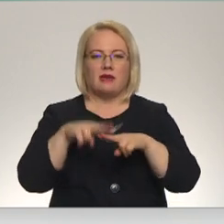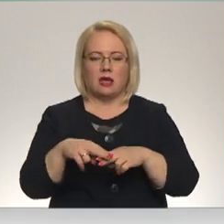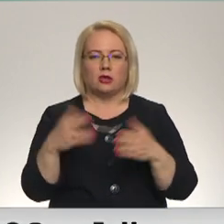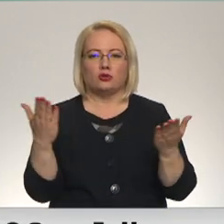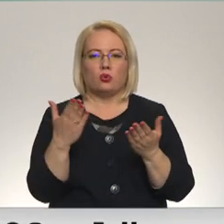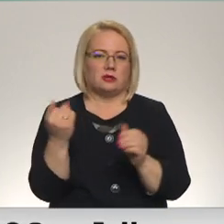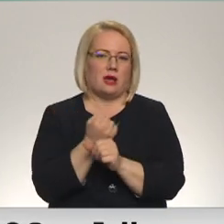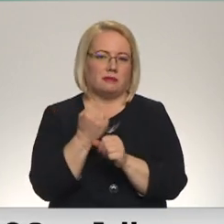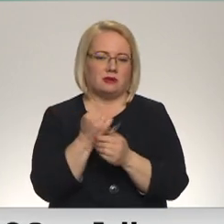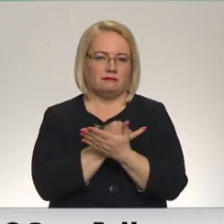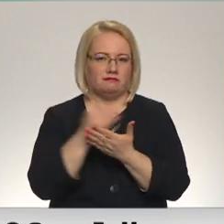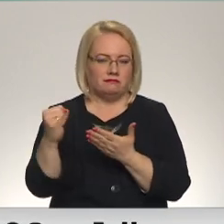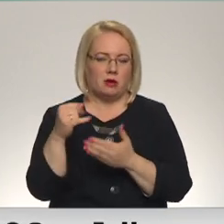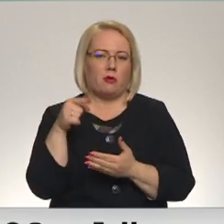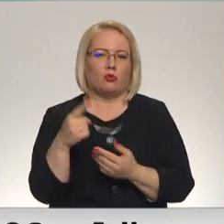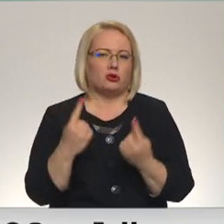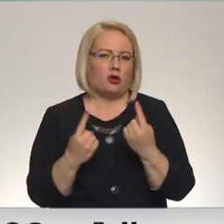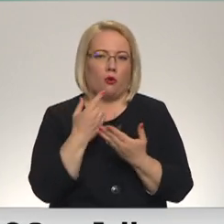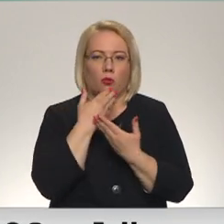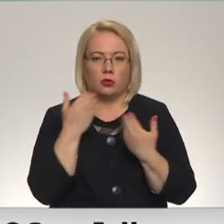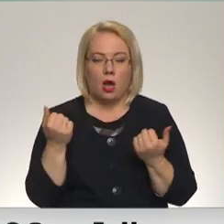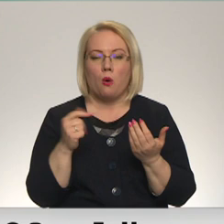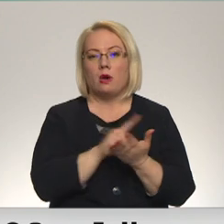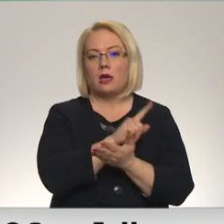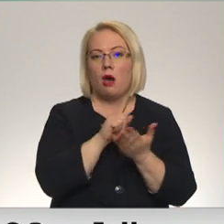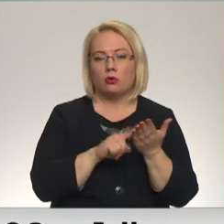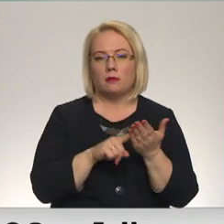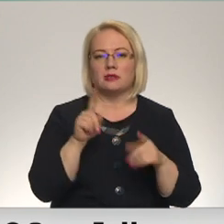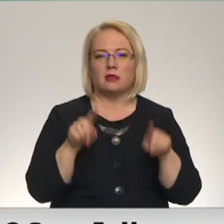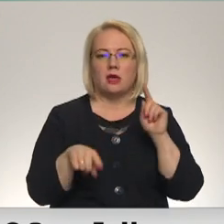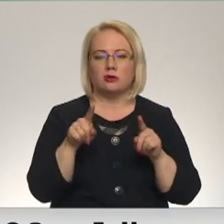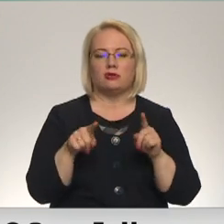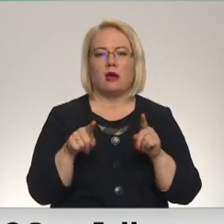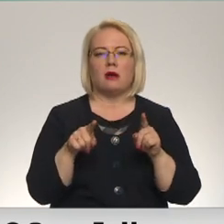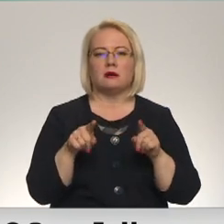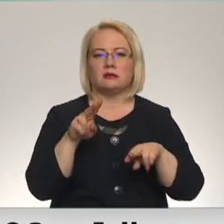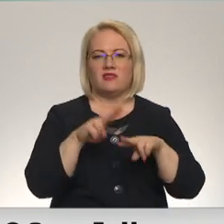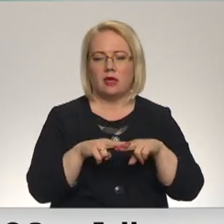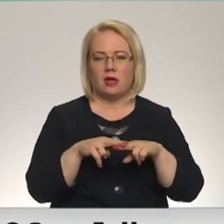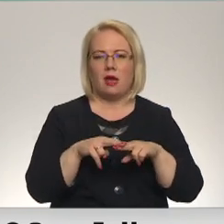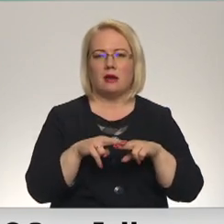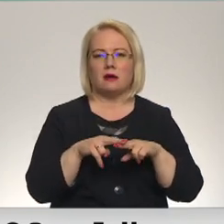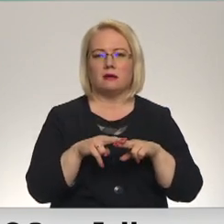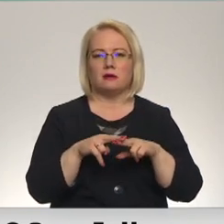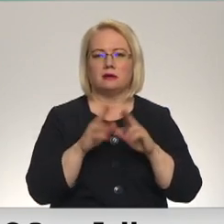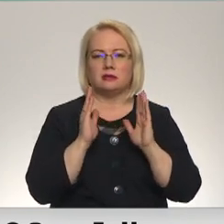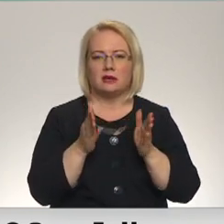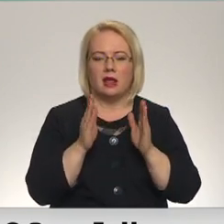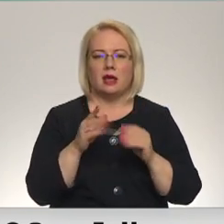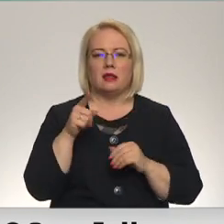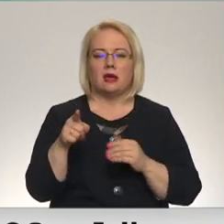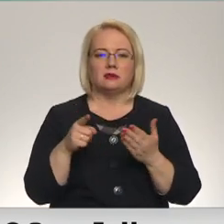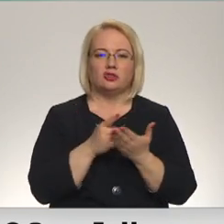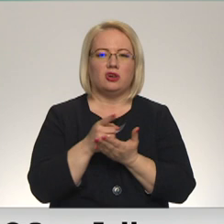par to mums šaubu nav. Jautājums, ka dažās no vietām šis GPS